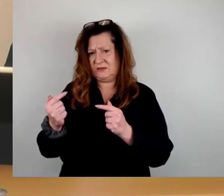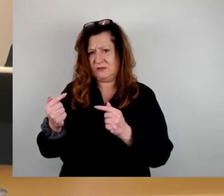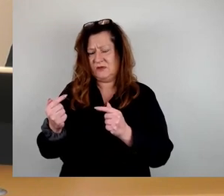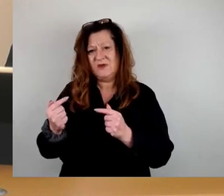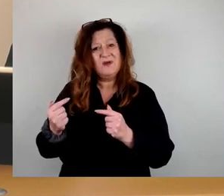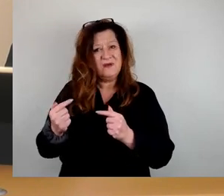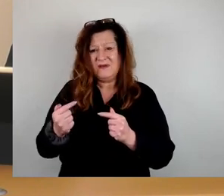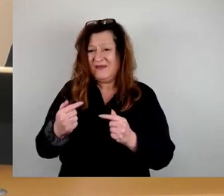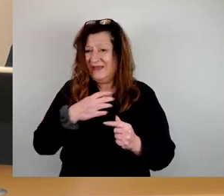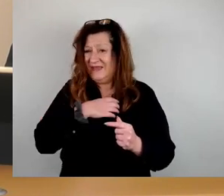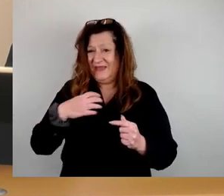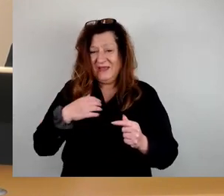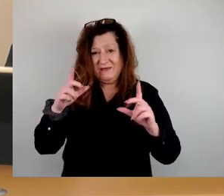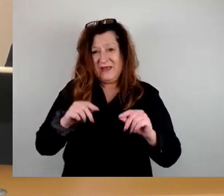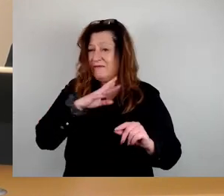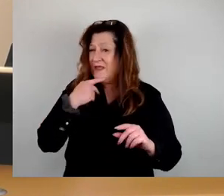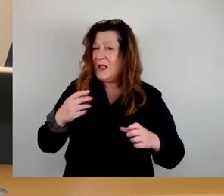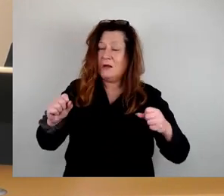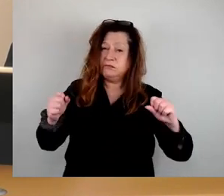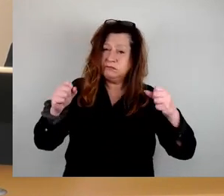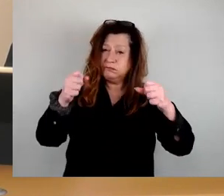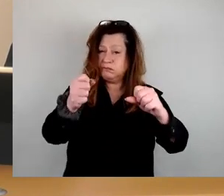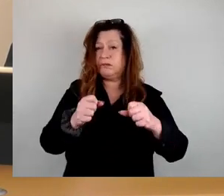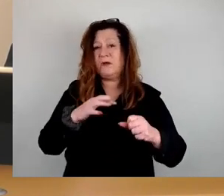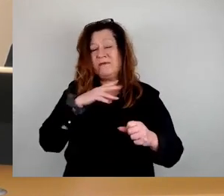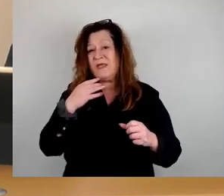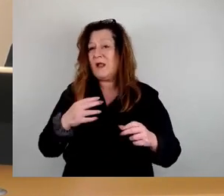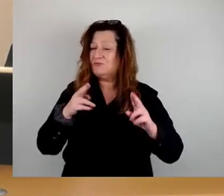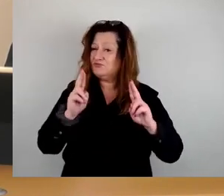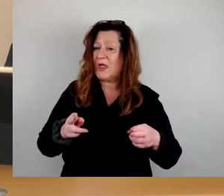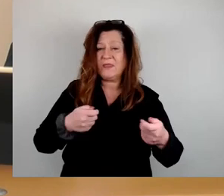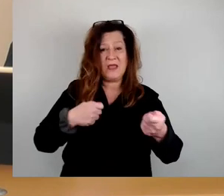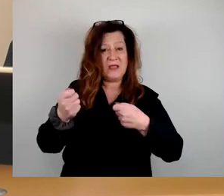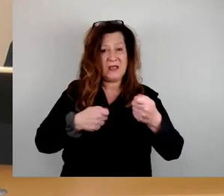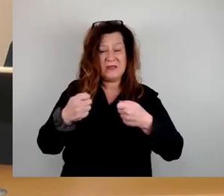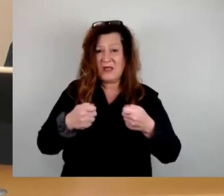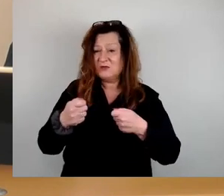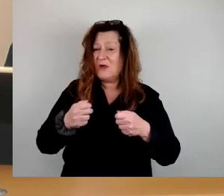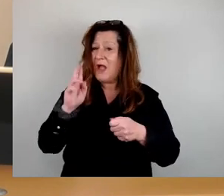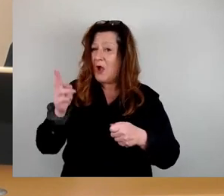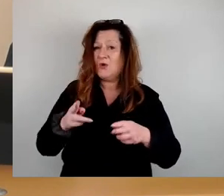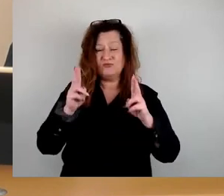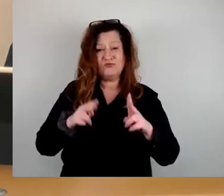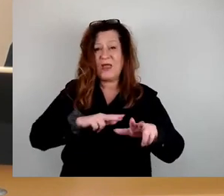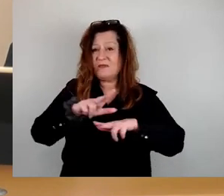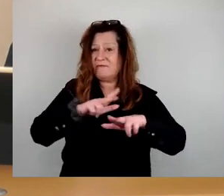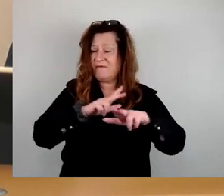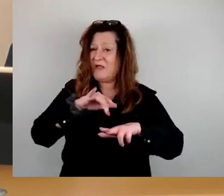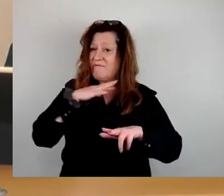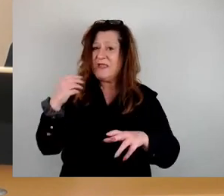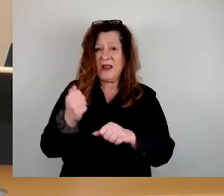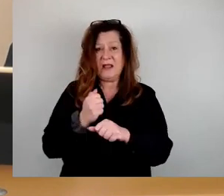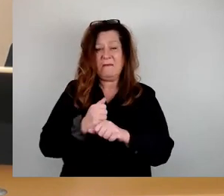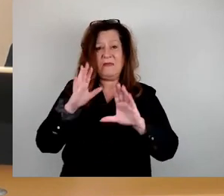jahrelanger Anstrengung zahlreicher Akteure der Stadtgesellschaft und auch der Stadtverwaltung ist. So organisiert die